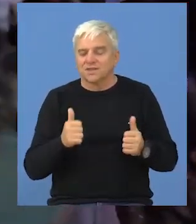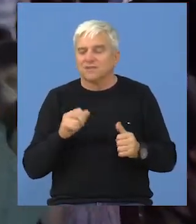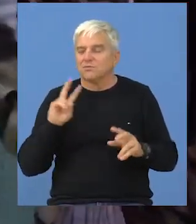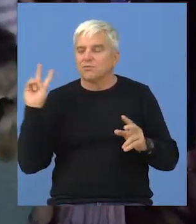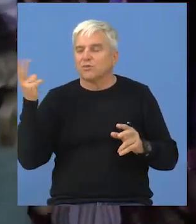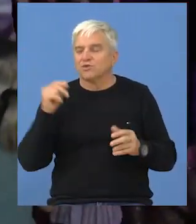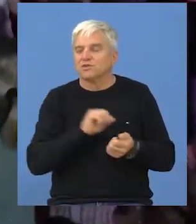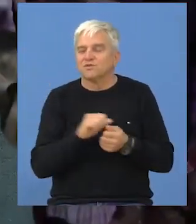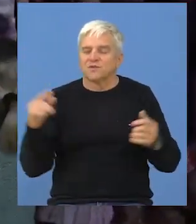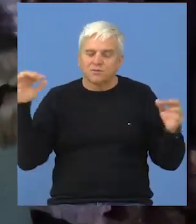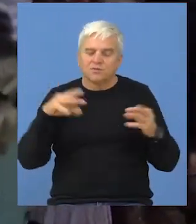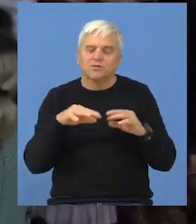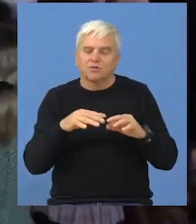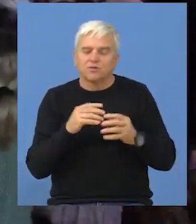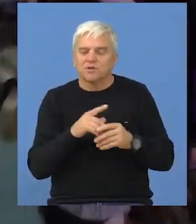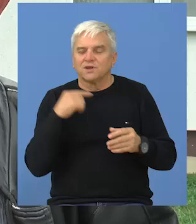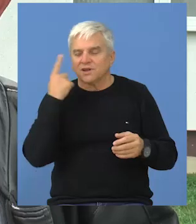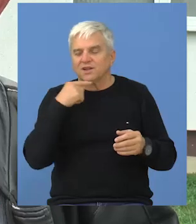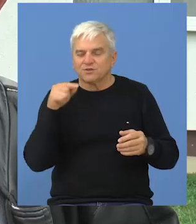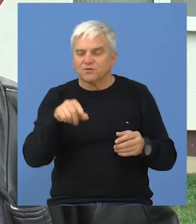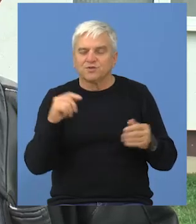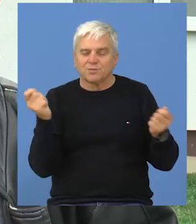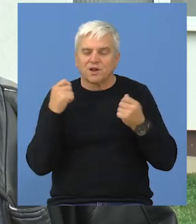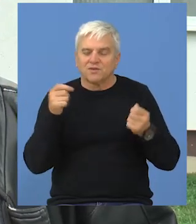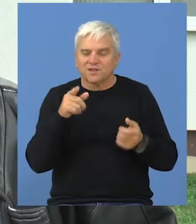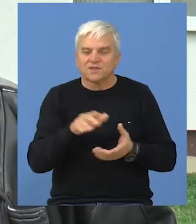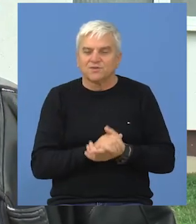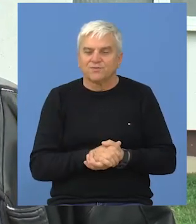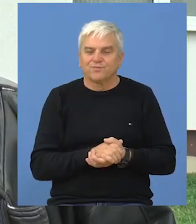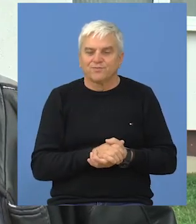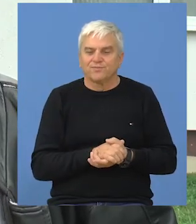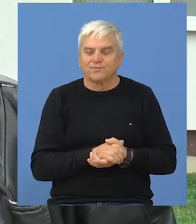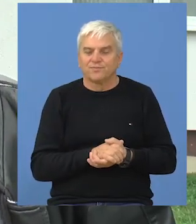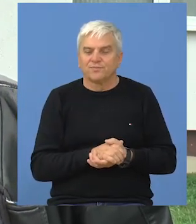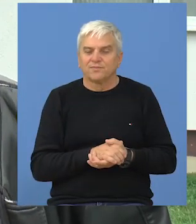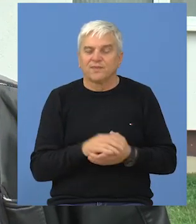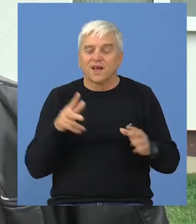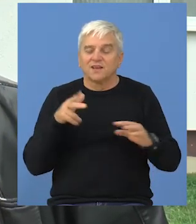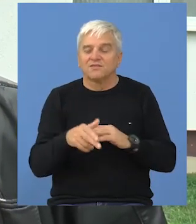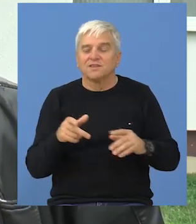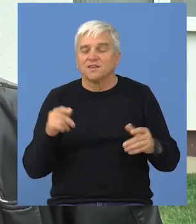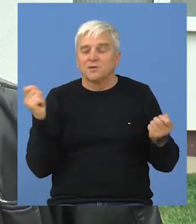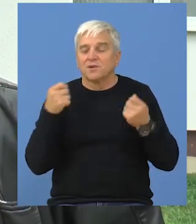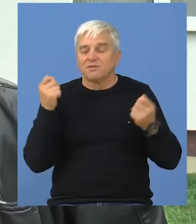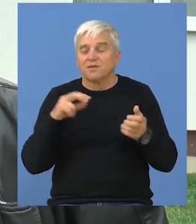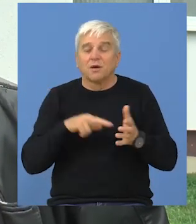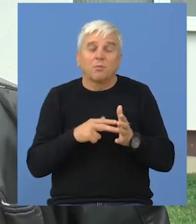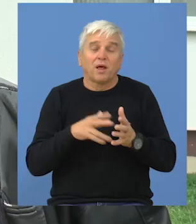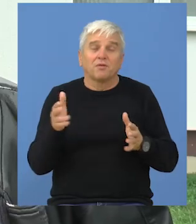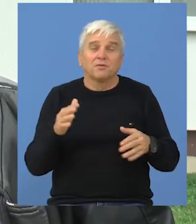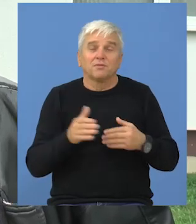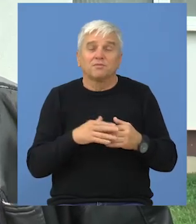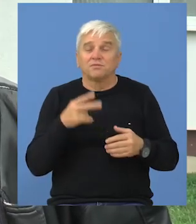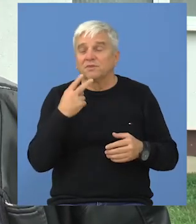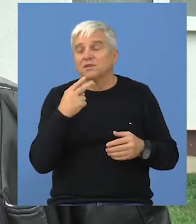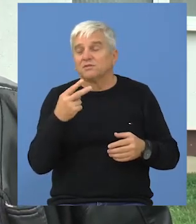pozivamo da se pridruže i uviličaju u manifestaciju, a za vršetak manifestacije predviđen